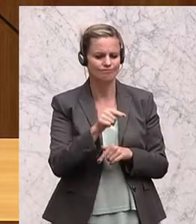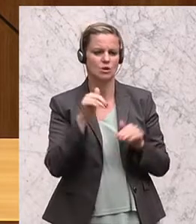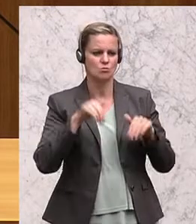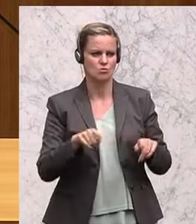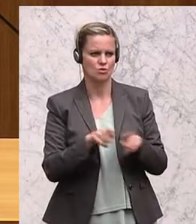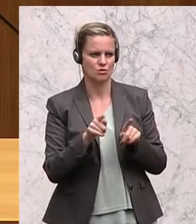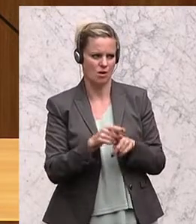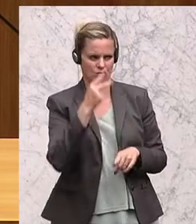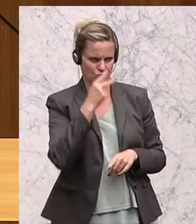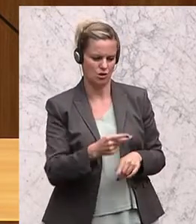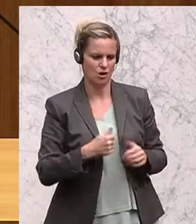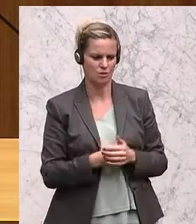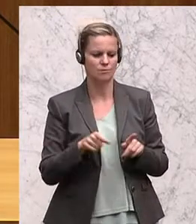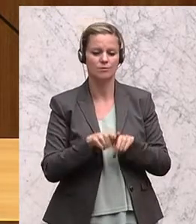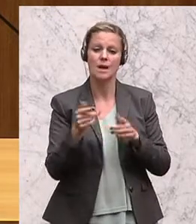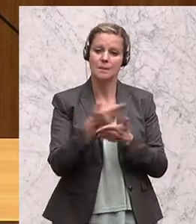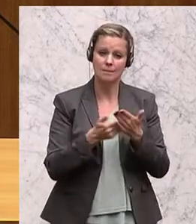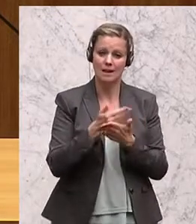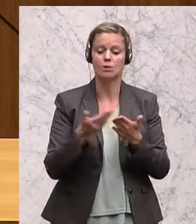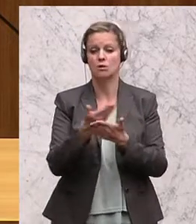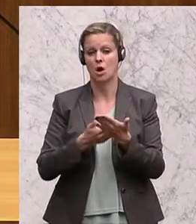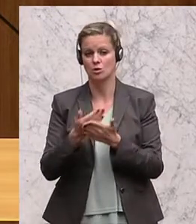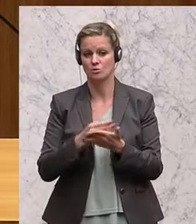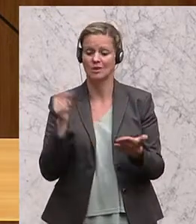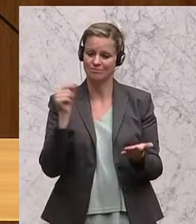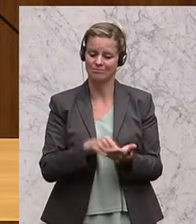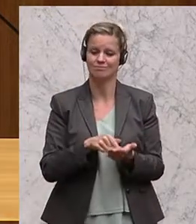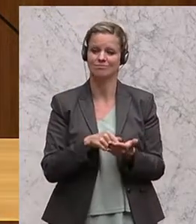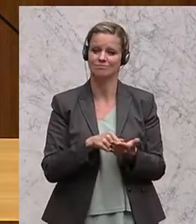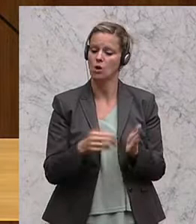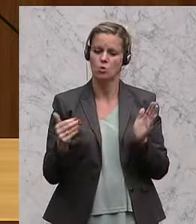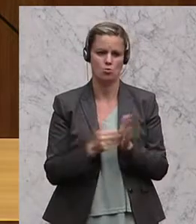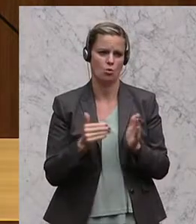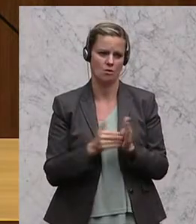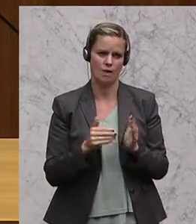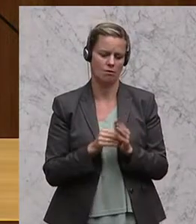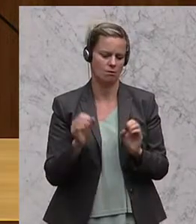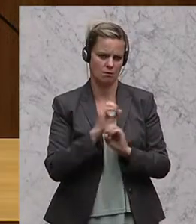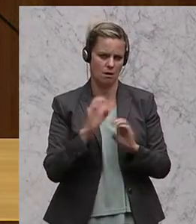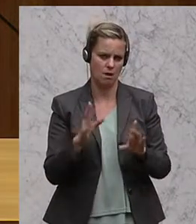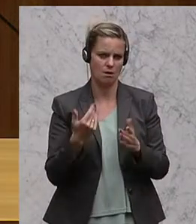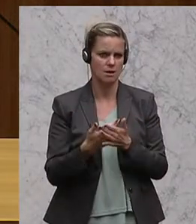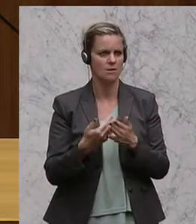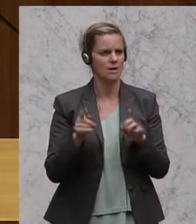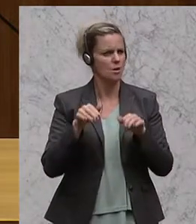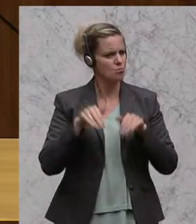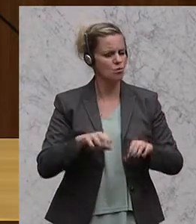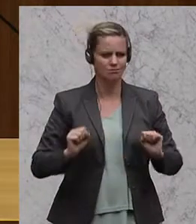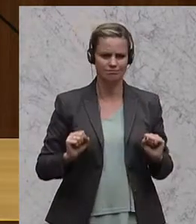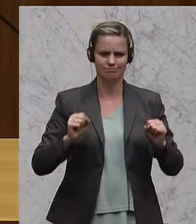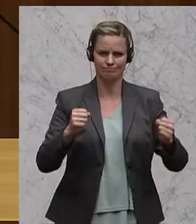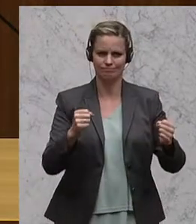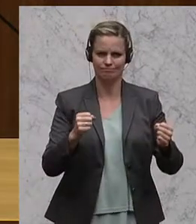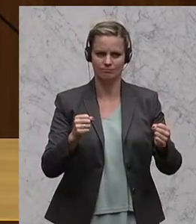bedenken. Bildung und Ausbildung ist eine unbedingte Notwendigkeit und hier muss alles unternommen werden,